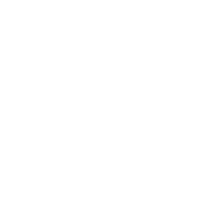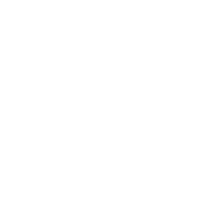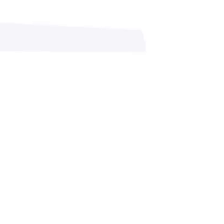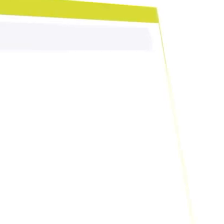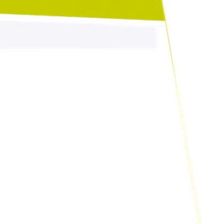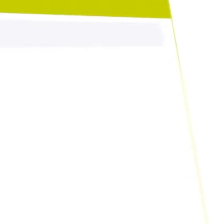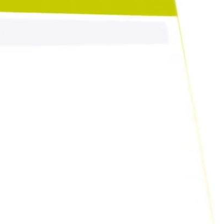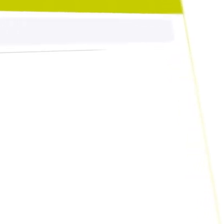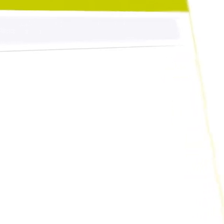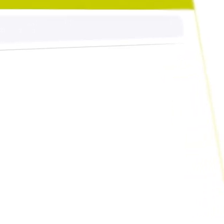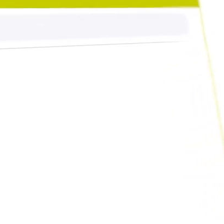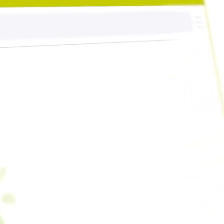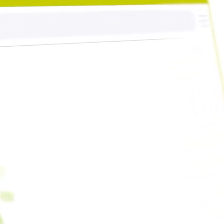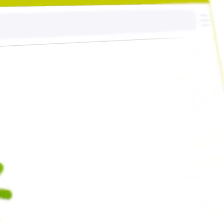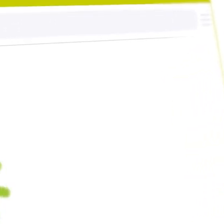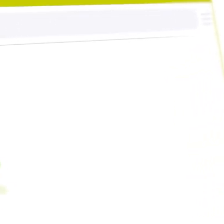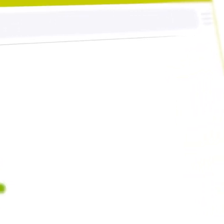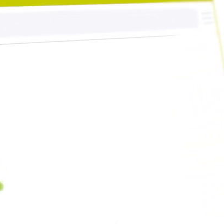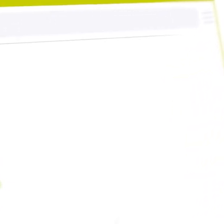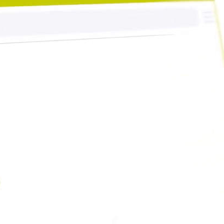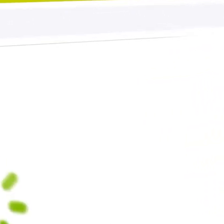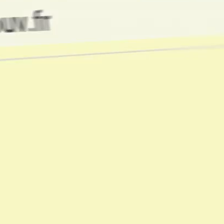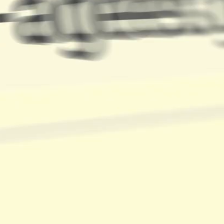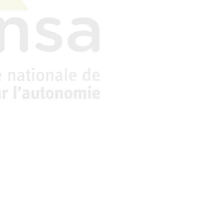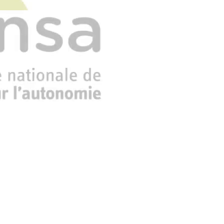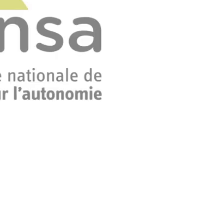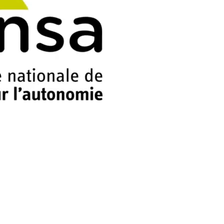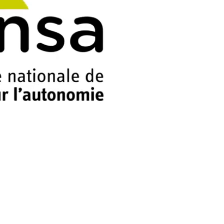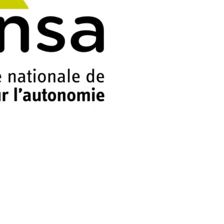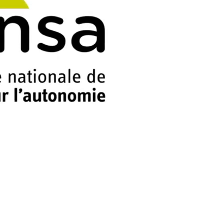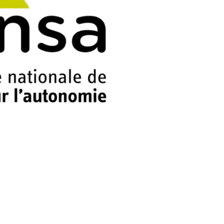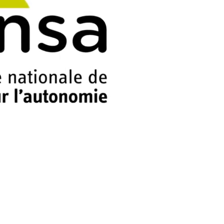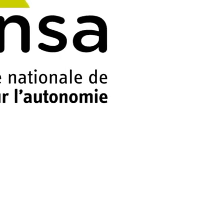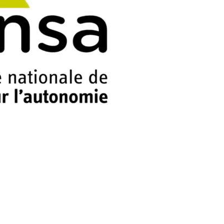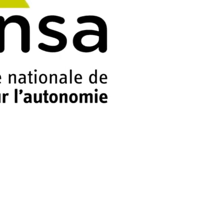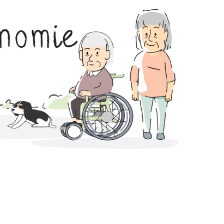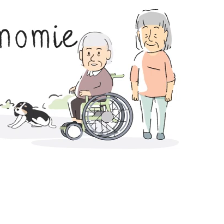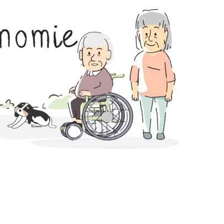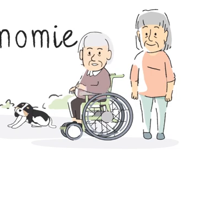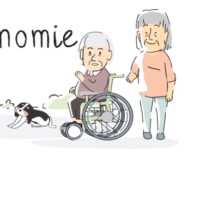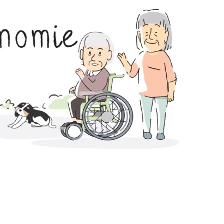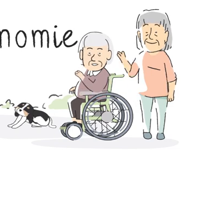Ensemble pour l'autonomie, avec le portail pour les personnes âgées.gouv.fr et le plan anti-chute.